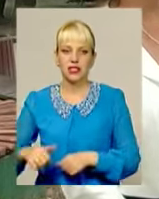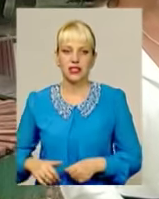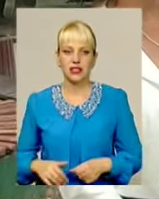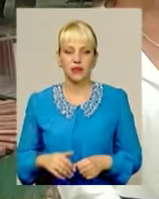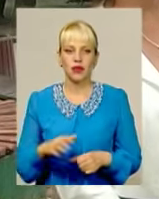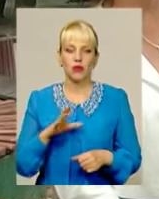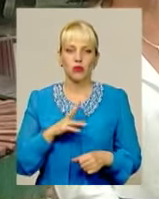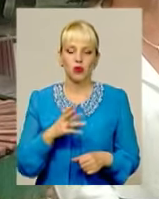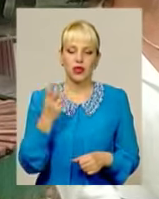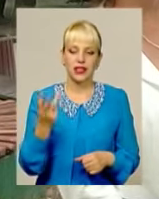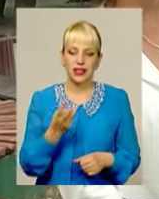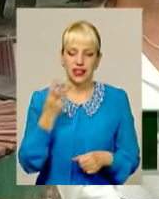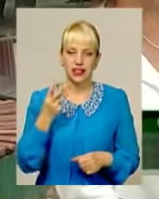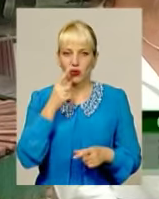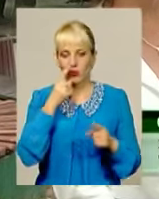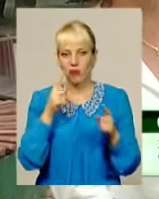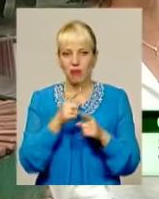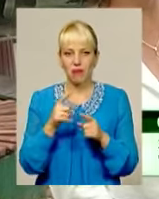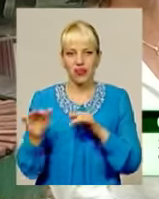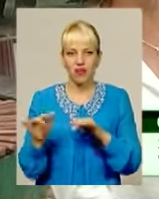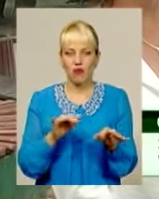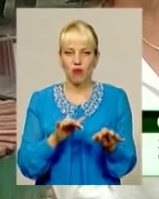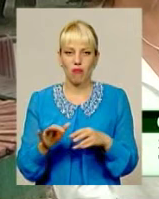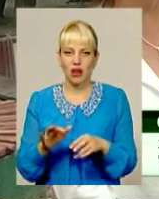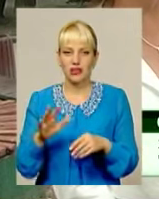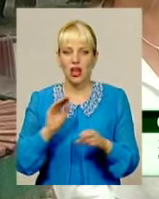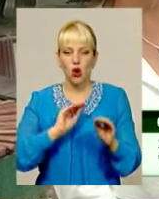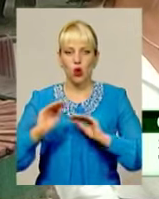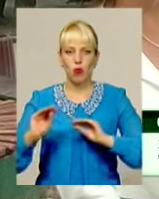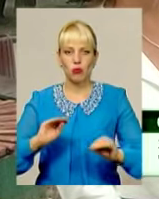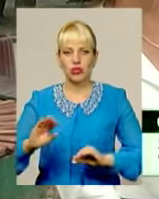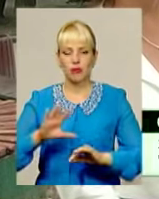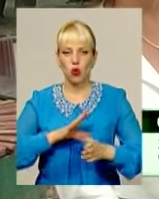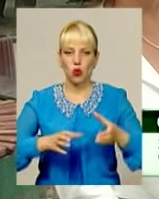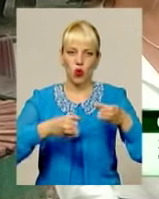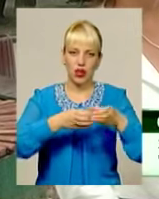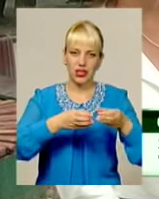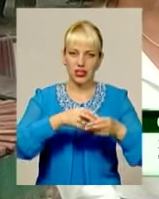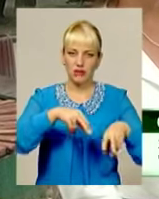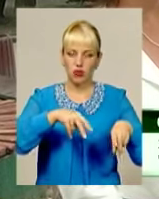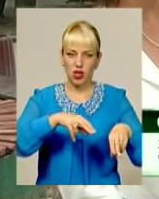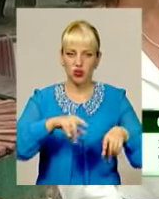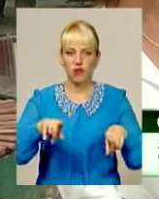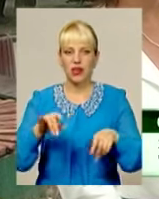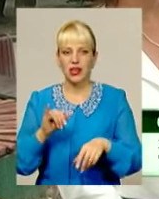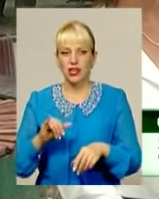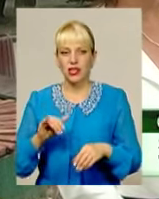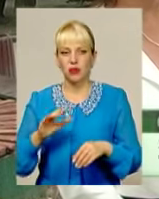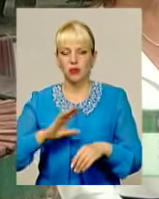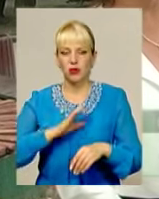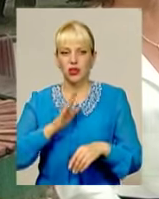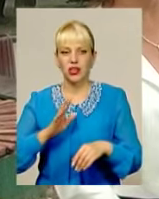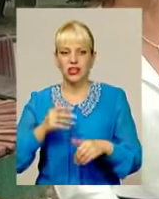дуети, тріо, міні-формації, композиції були колективом, танцювали дівчатки. Були